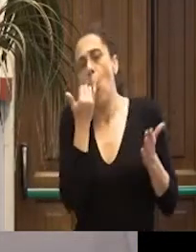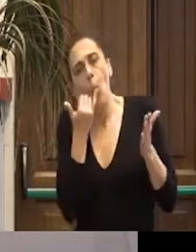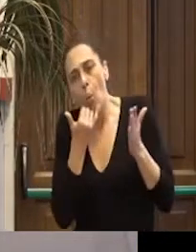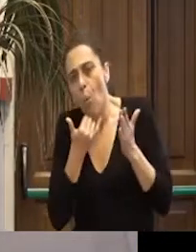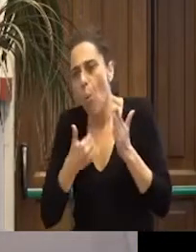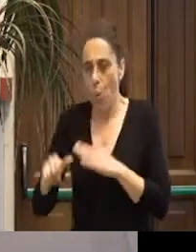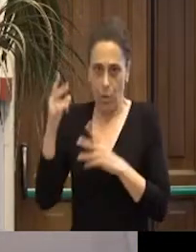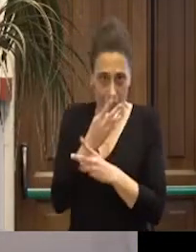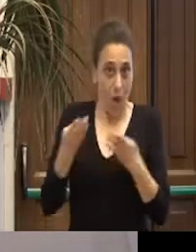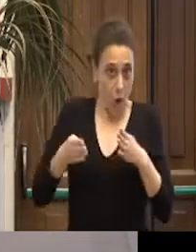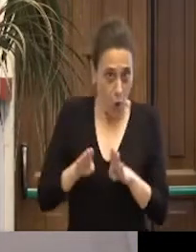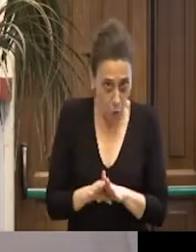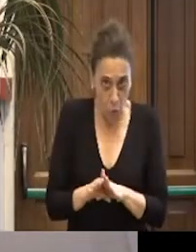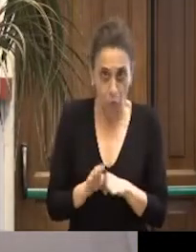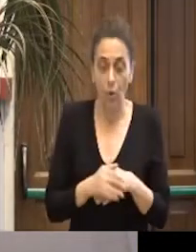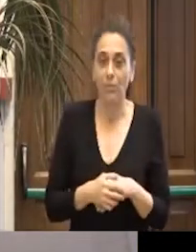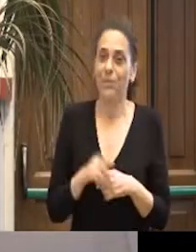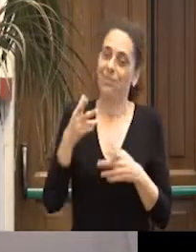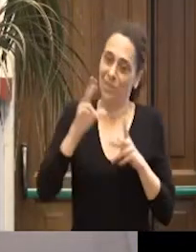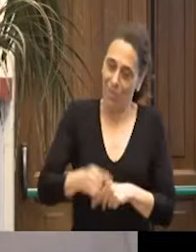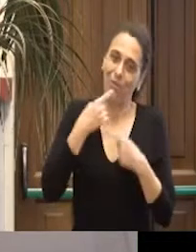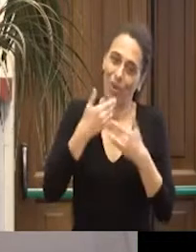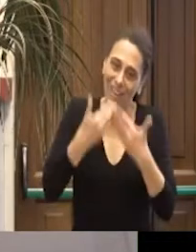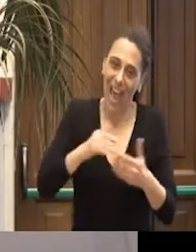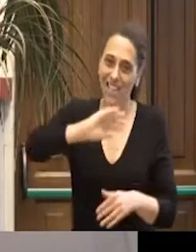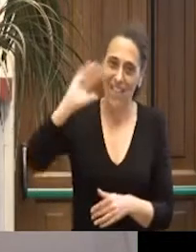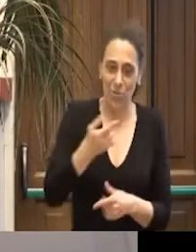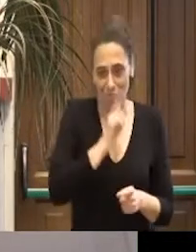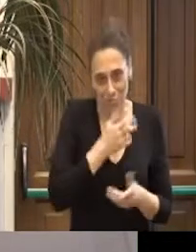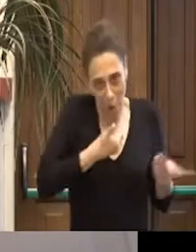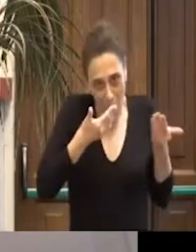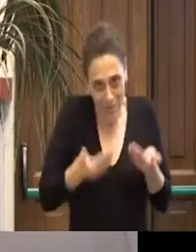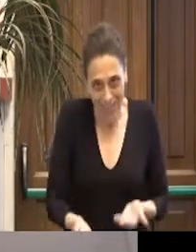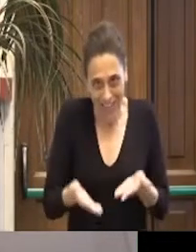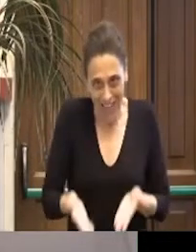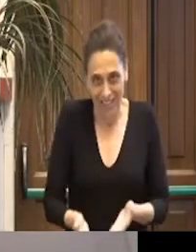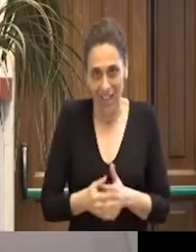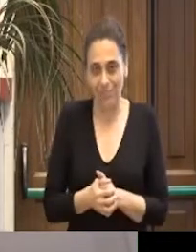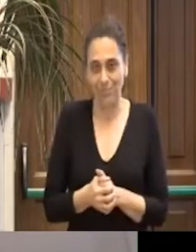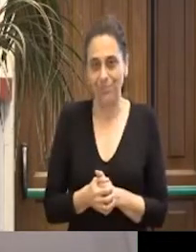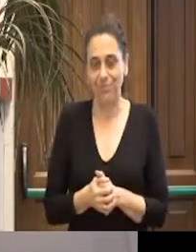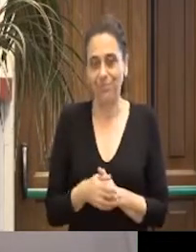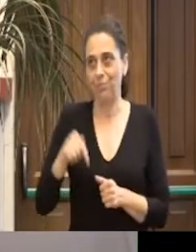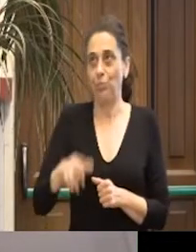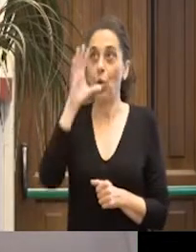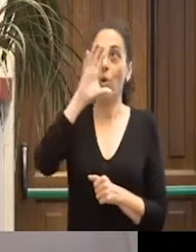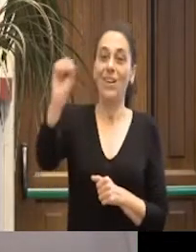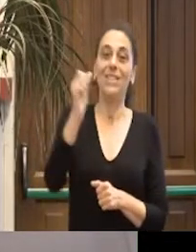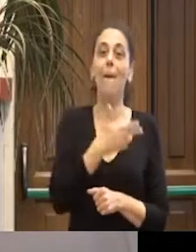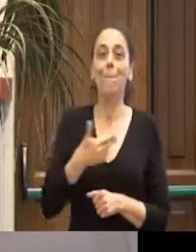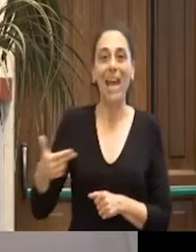ringraziando davvero tutti ancora una volta e per l'ospitalità in particolare dell'Università Partenope,